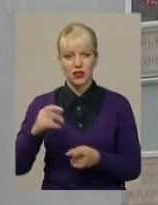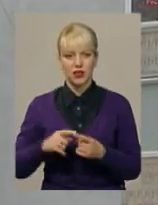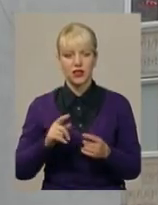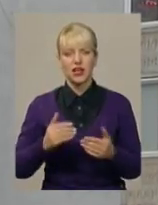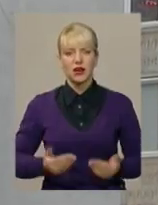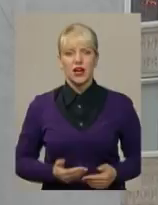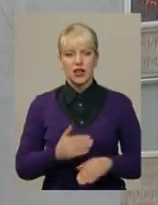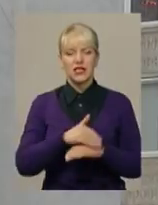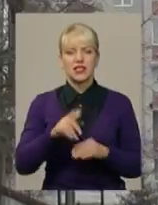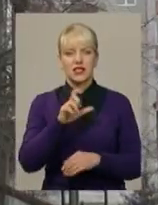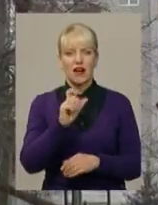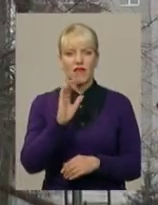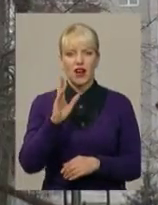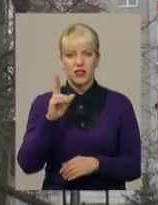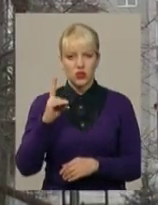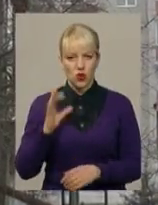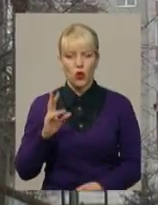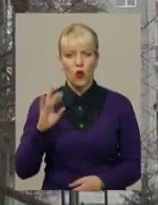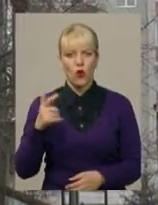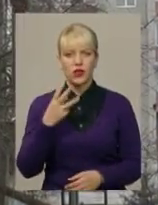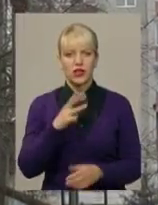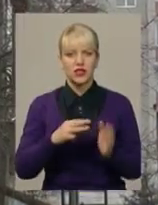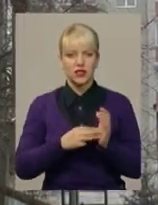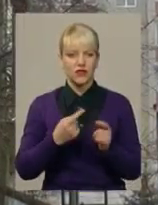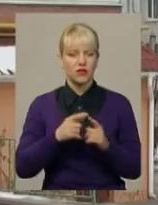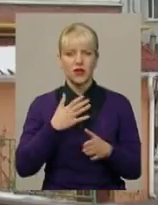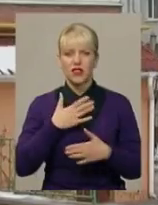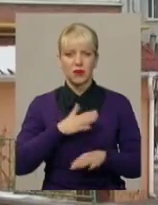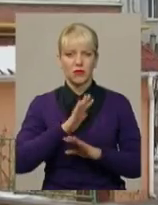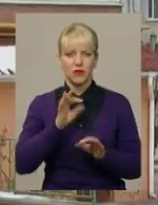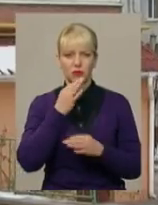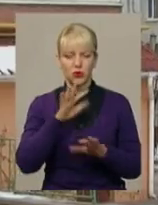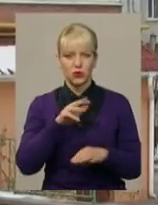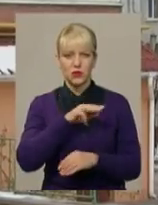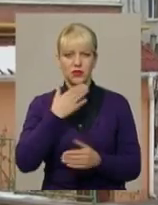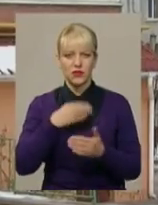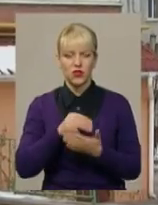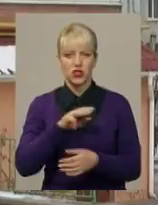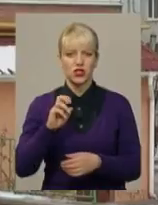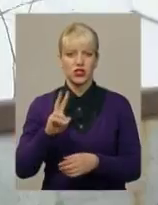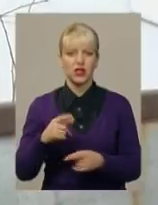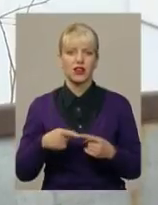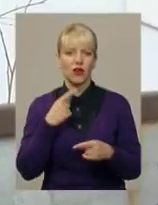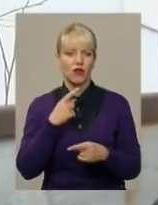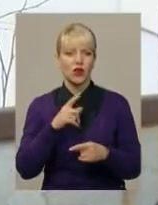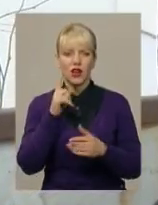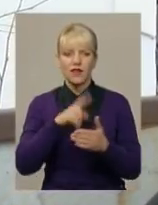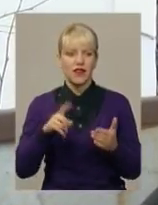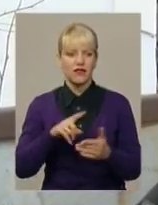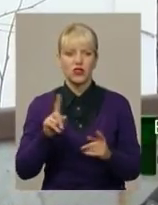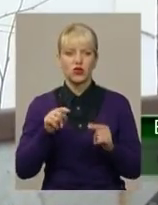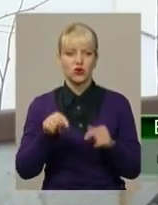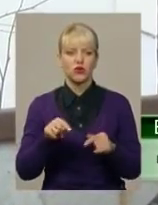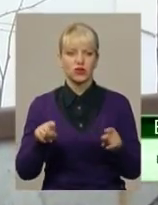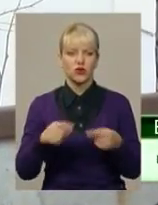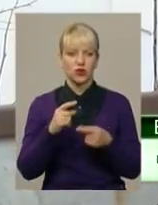Завадського, 38, зізнається, що не у захваті від послуг ЖЕКа, який обслуговує їхній будинок, та додає, не вірить, що тут сформують ОСББ. Там